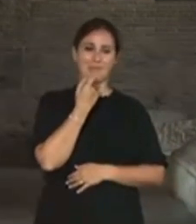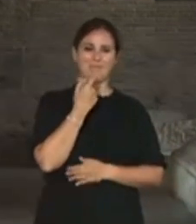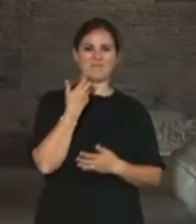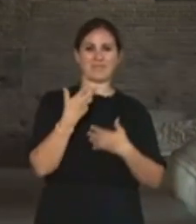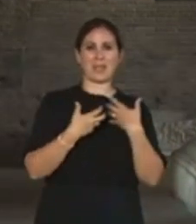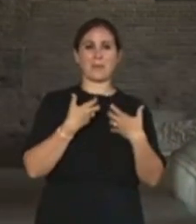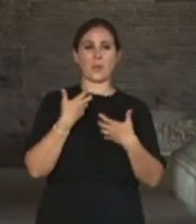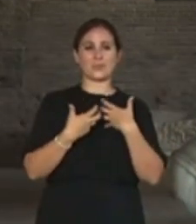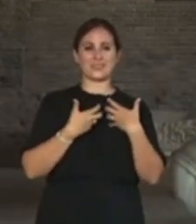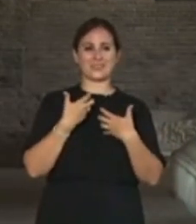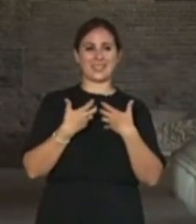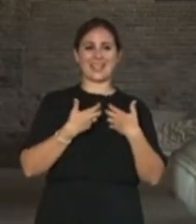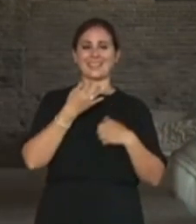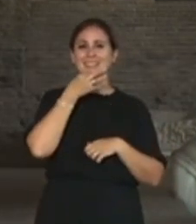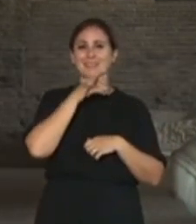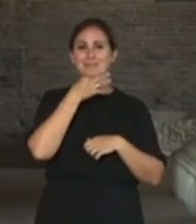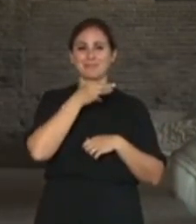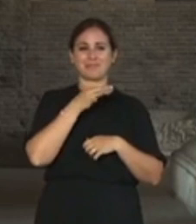emozionata attualmente.